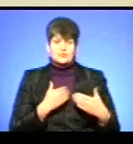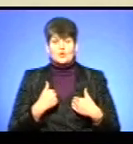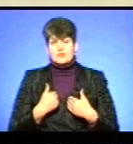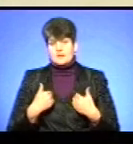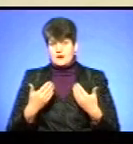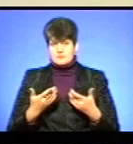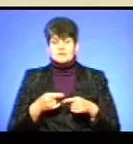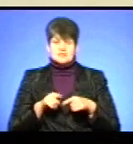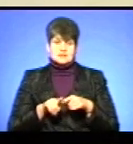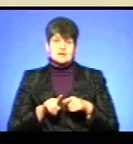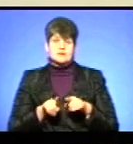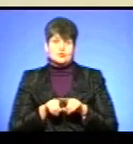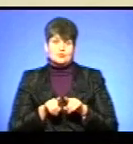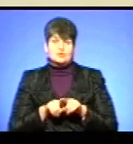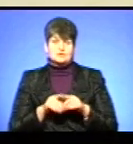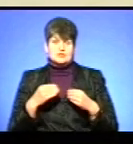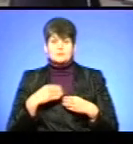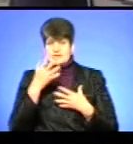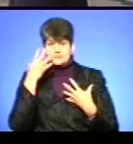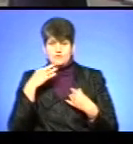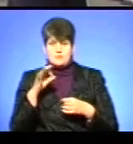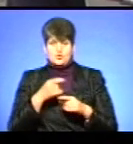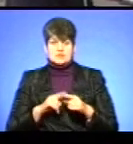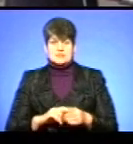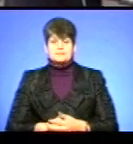це теж таке додає, що ми не забуваємо про це.